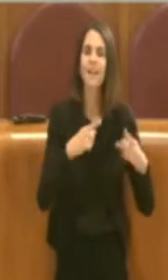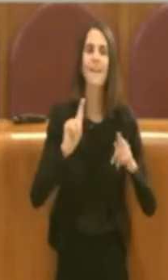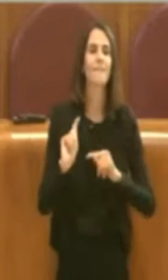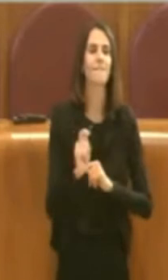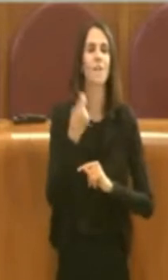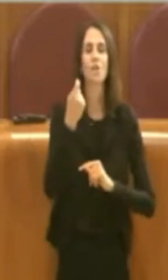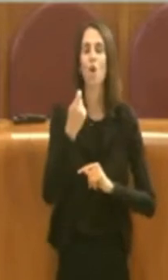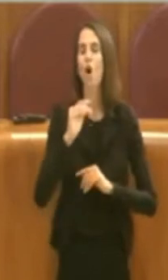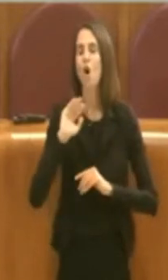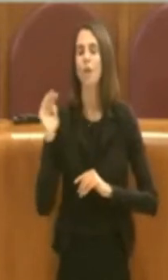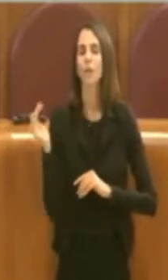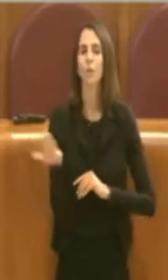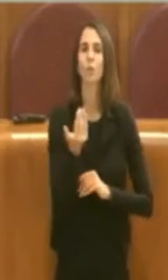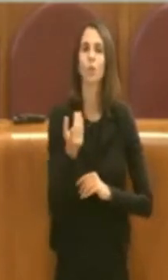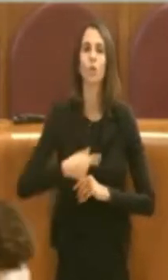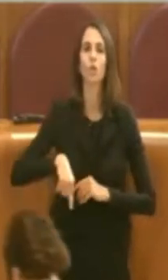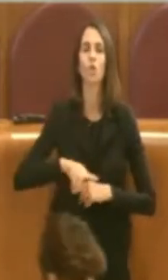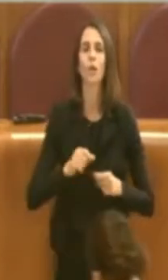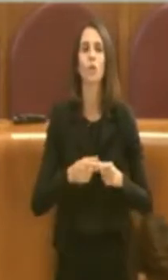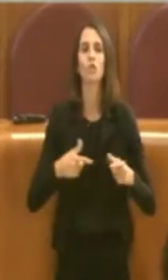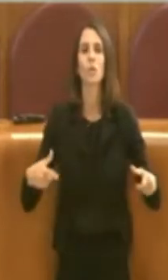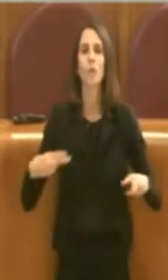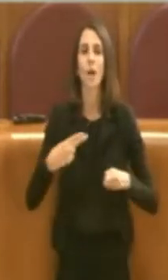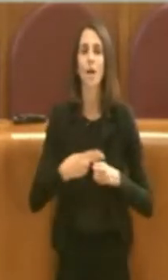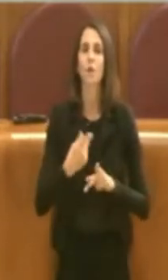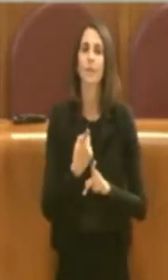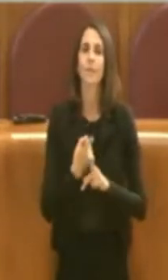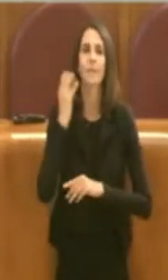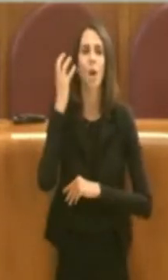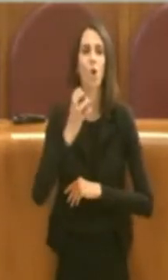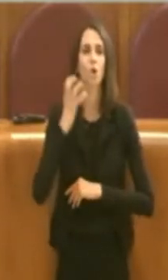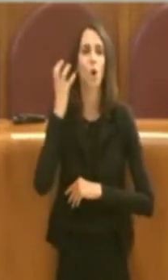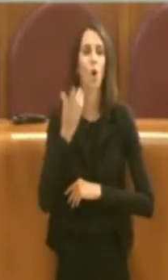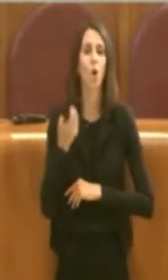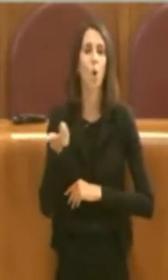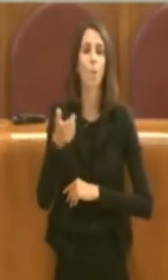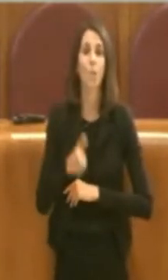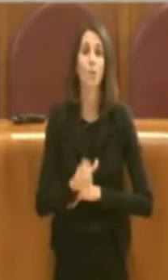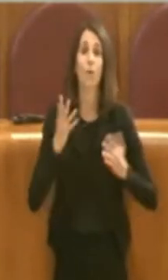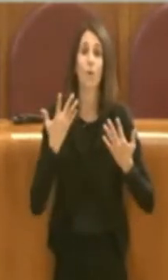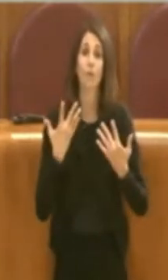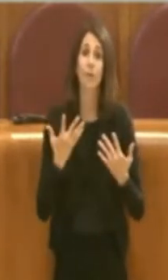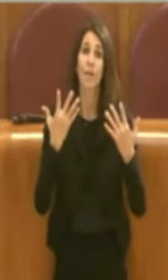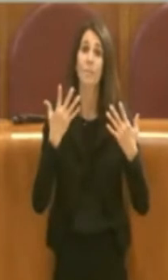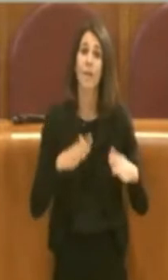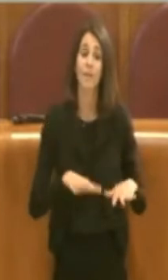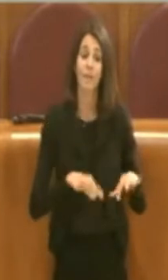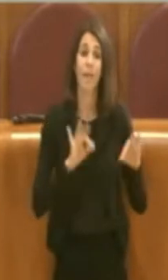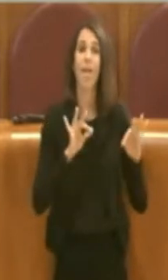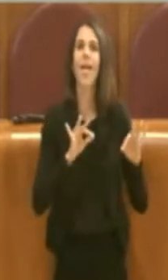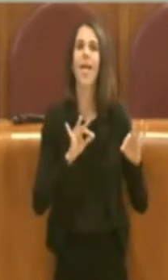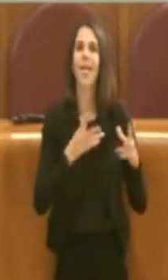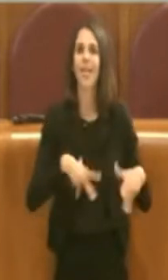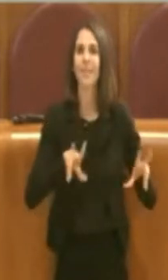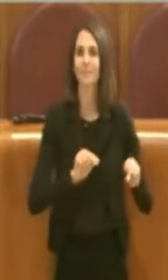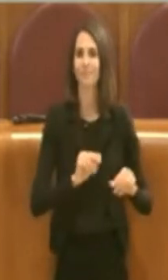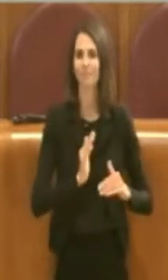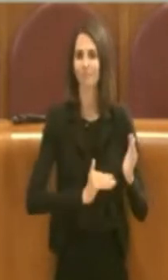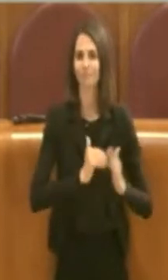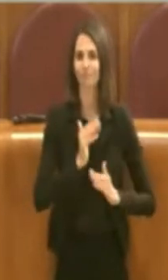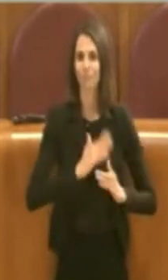essere orgogliosi come città di aver finalmente sbloccato una vicenda che appunto si era fermata molto tempo fa,